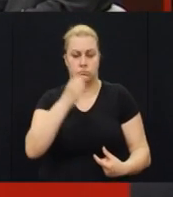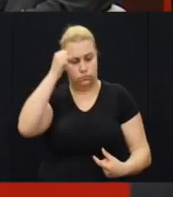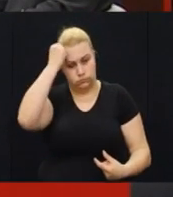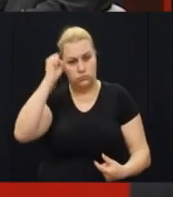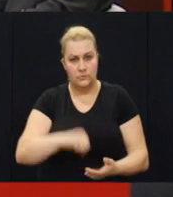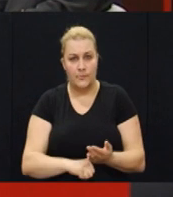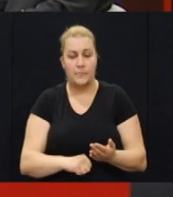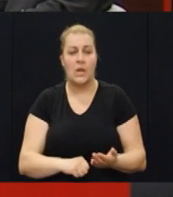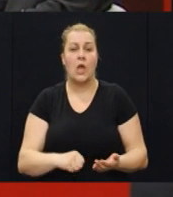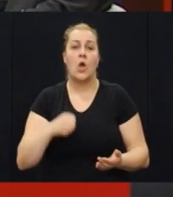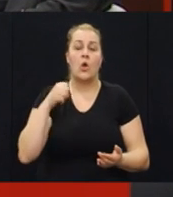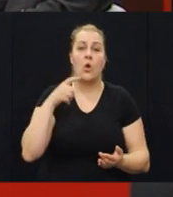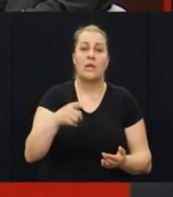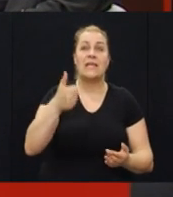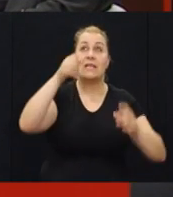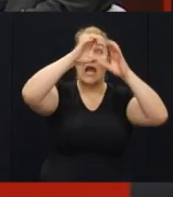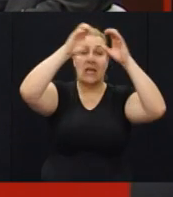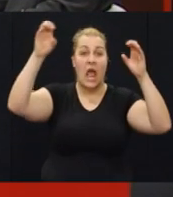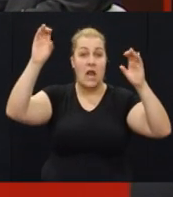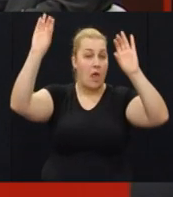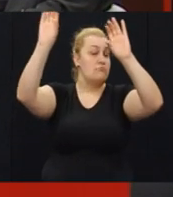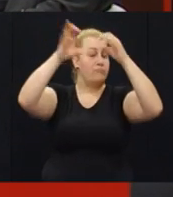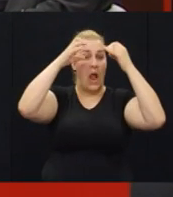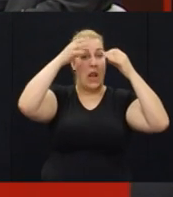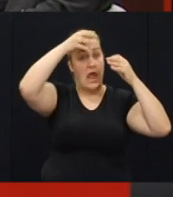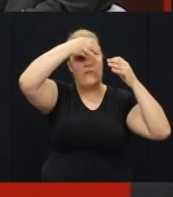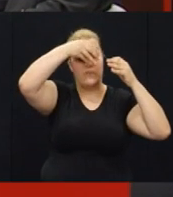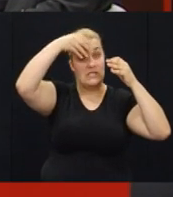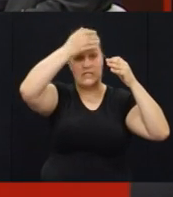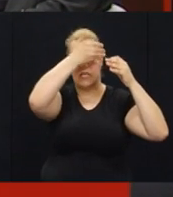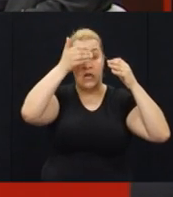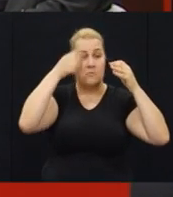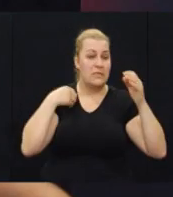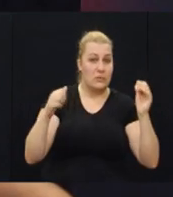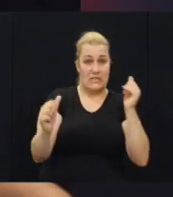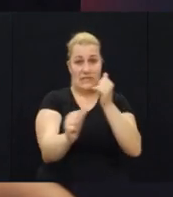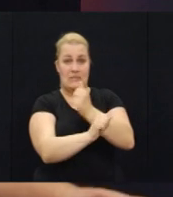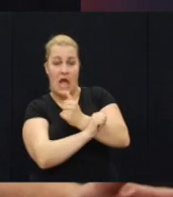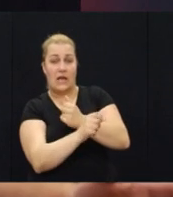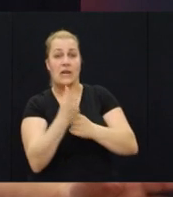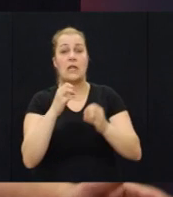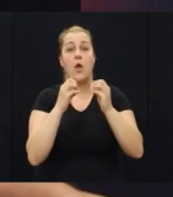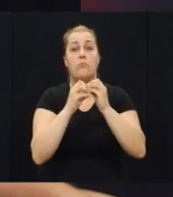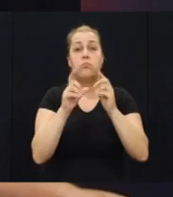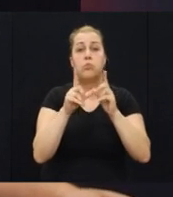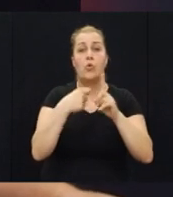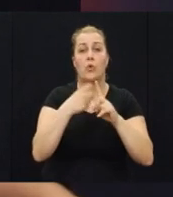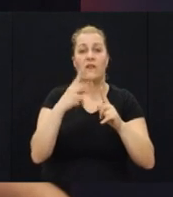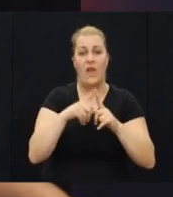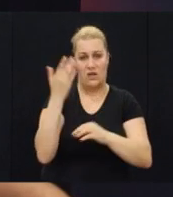i kažem, u tom trenutku pala mi jedna grana na vizir, na vizir, sakrili smo se iza bukve,